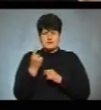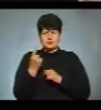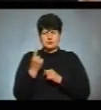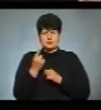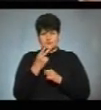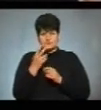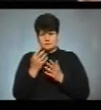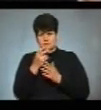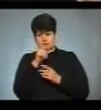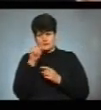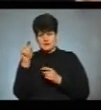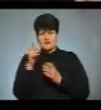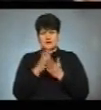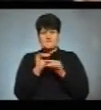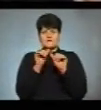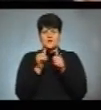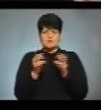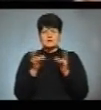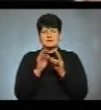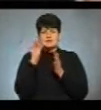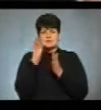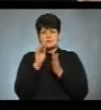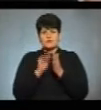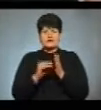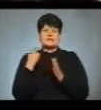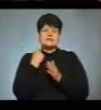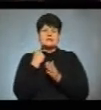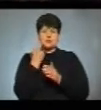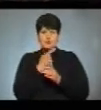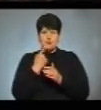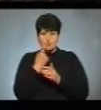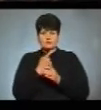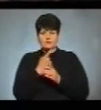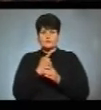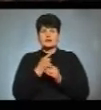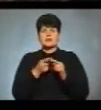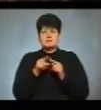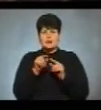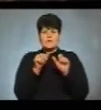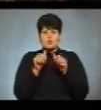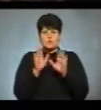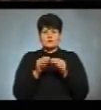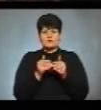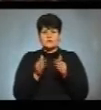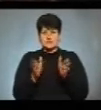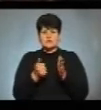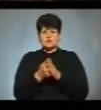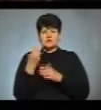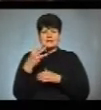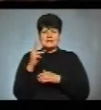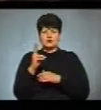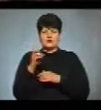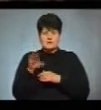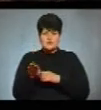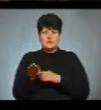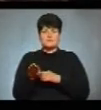розміщена аплікаційна форма, яку потрібно заповнити англійською мовою. Аплікаційна форма буде відкрита до 30 квітня, а